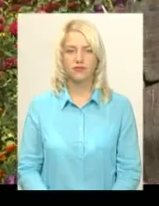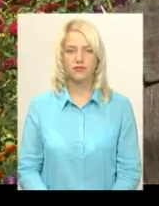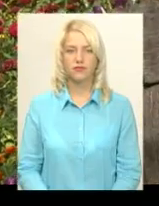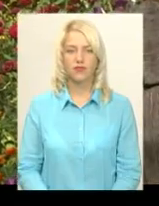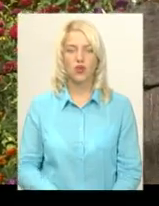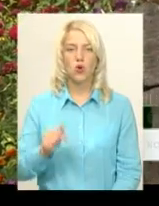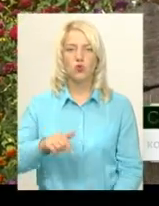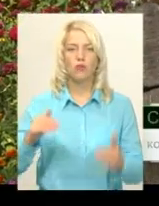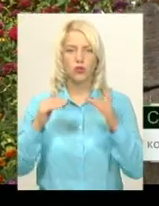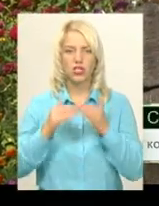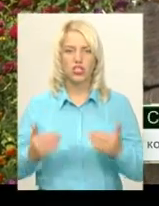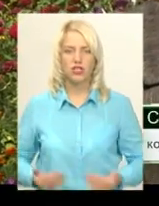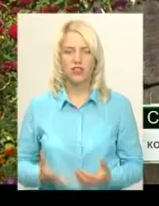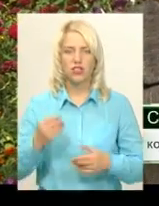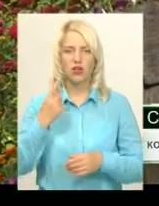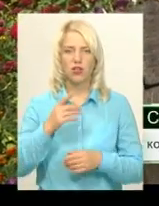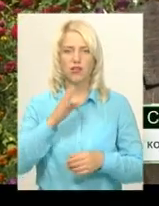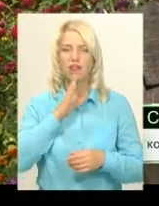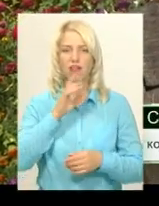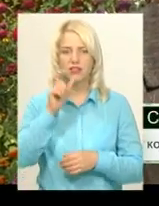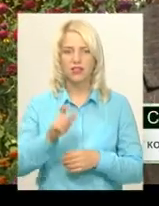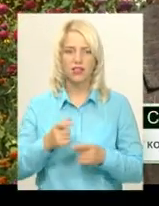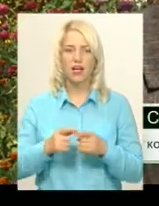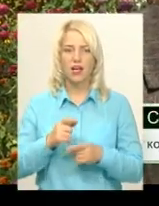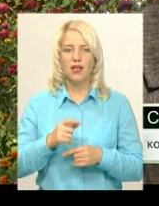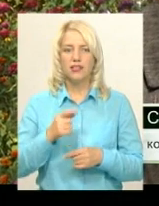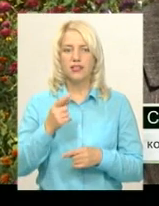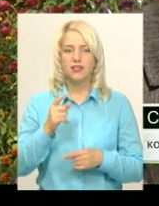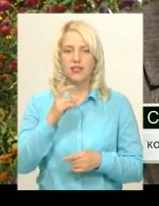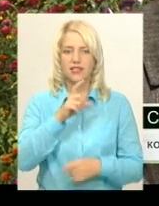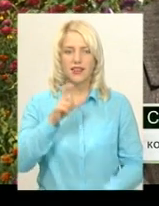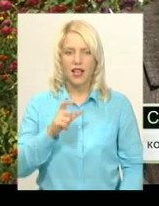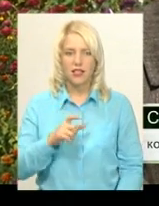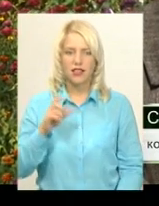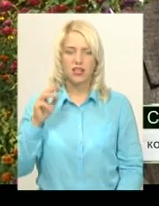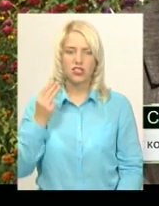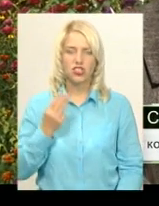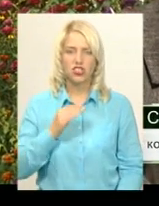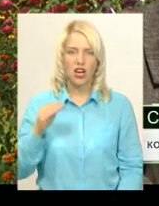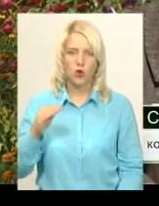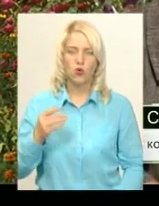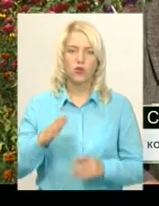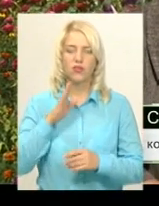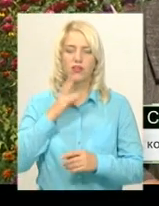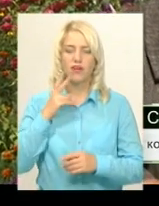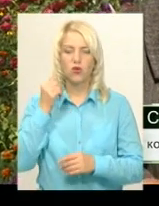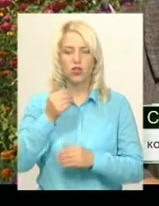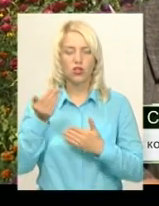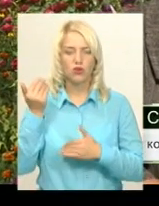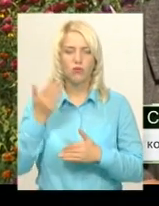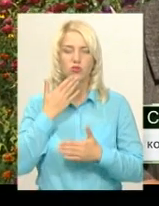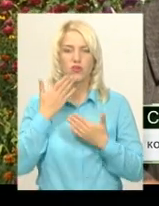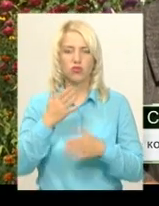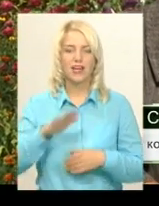У цьому будинку живе ще одна підопічня Ніни Іванівни, це Зінаїда Жарікова. Два роки тому вона звернулася в